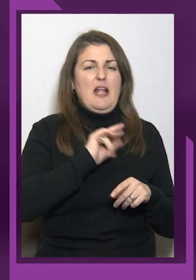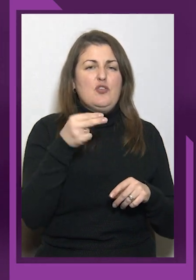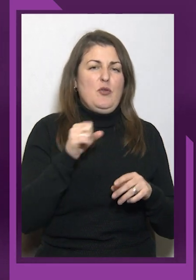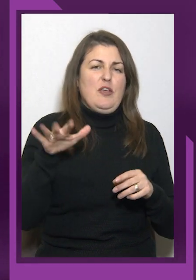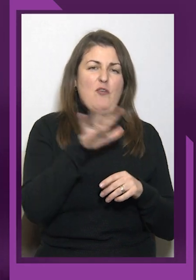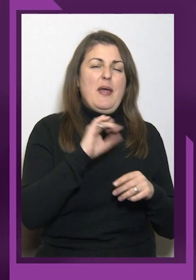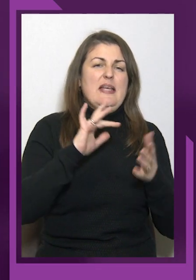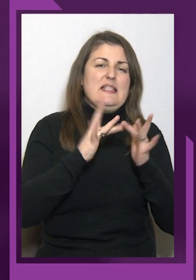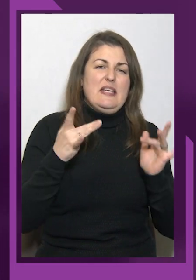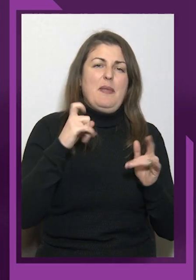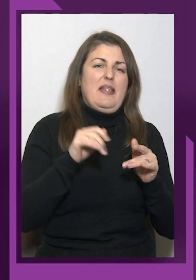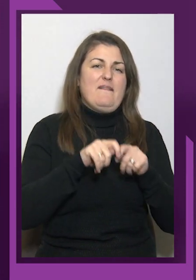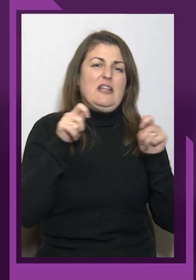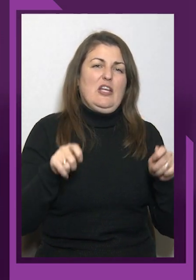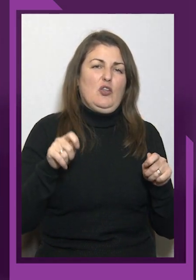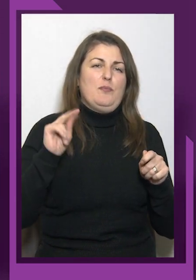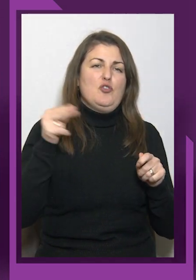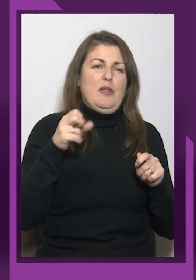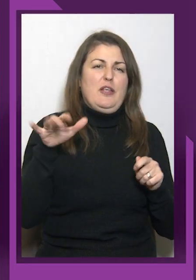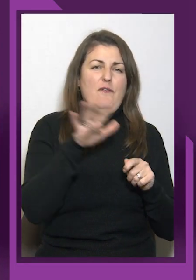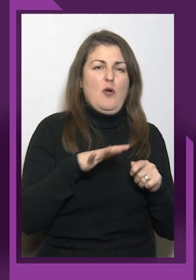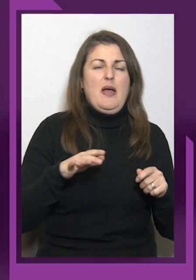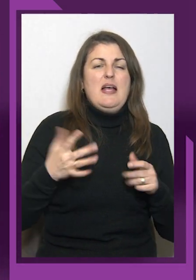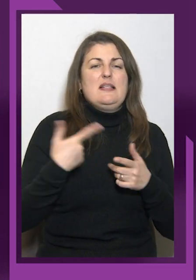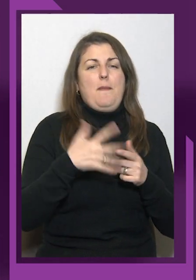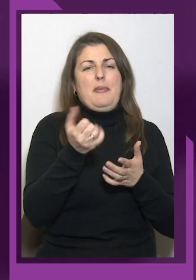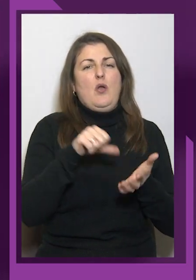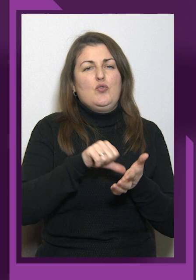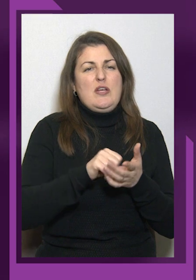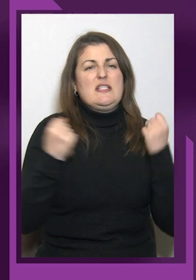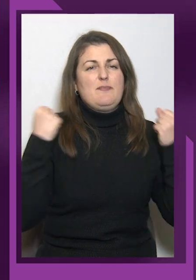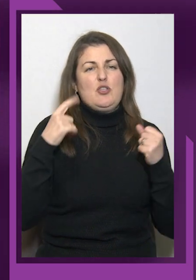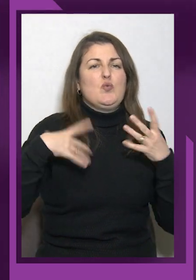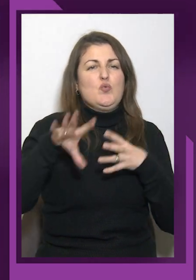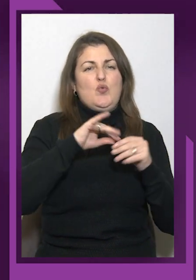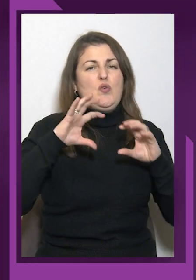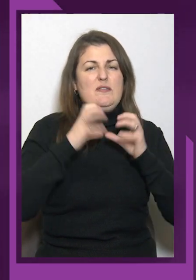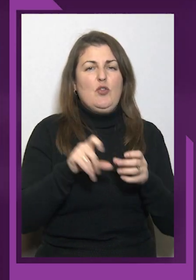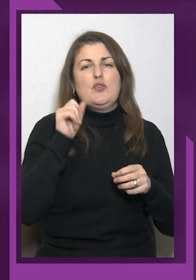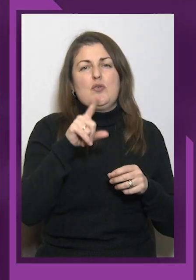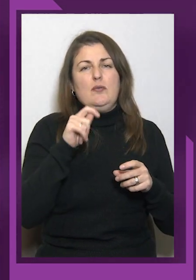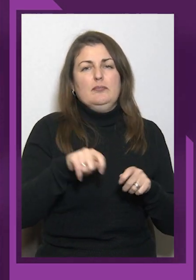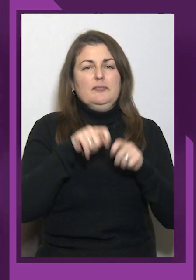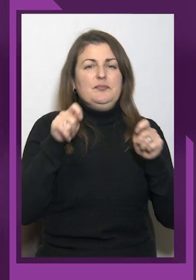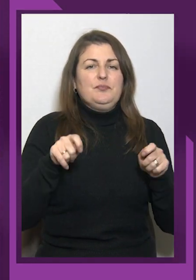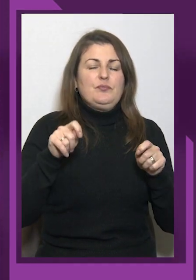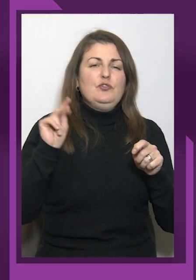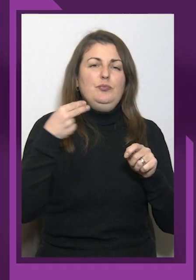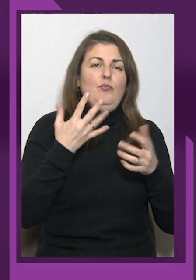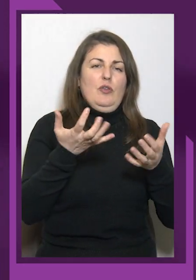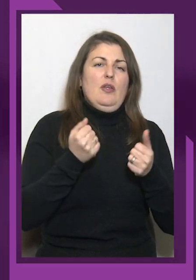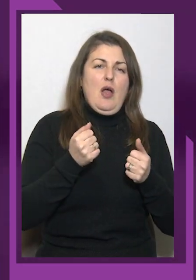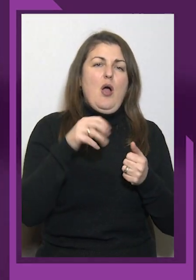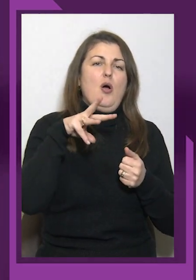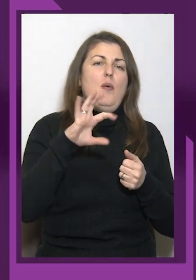брали участь спортсмени з усього світу. Золото відкритого чемпіонату здобув монгольський спортсмен з результатом в 254 кілограми.